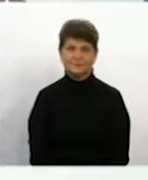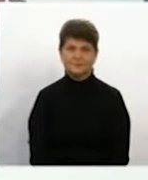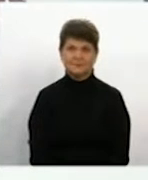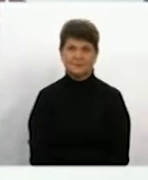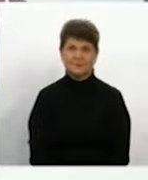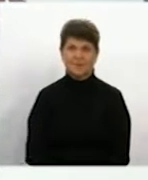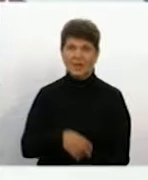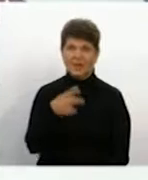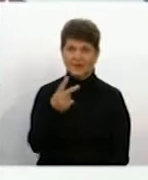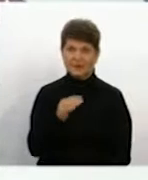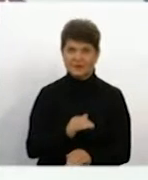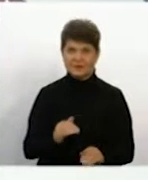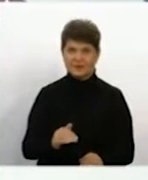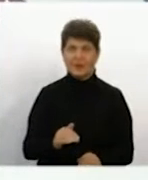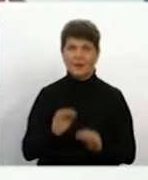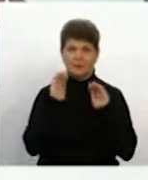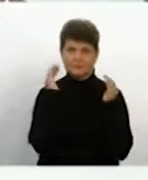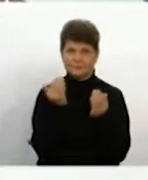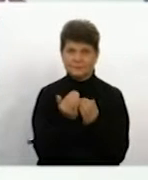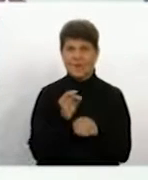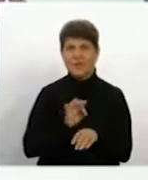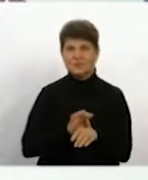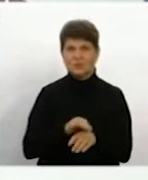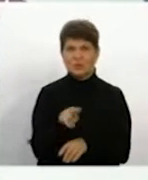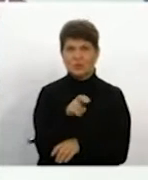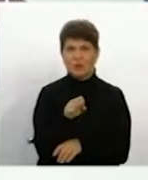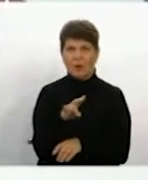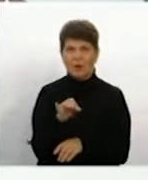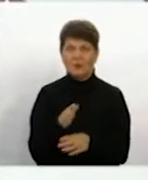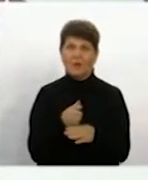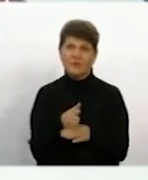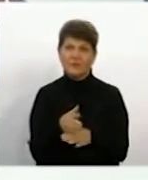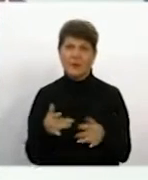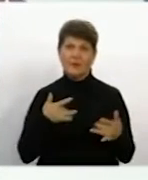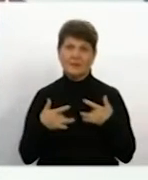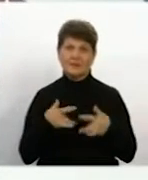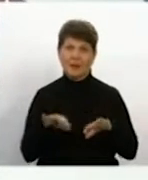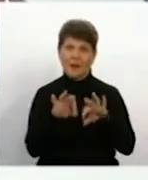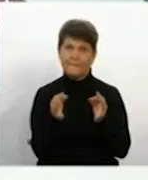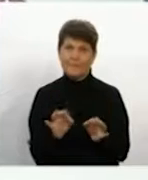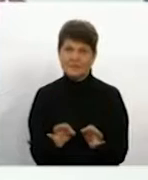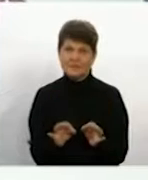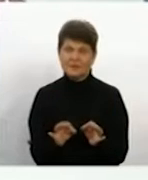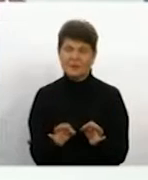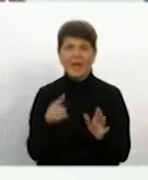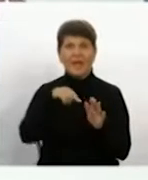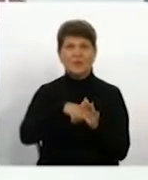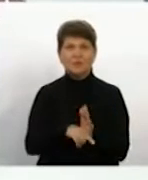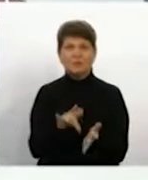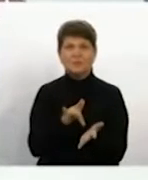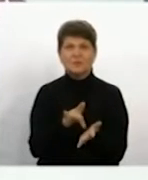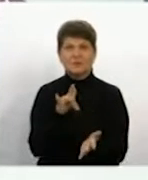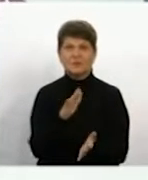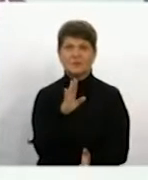20 дітей аутистів та з синдромом Дауна відвідують заняття з театрального мистецтва в інклюзивному центрі